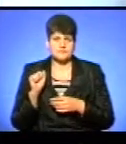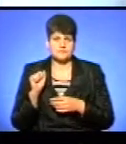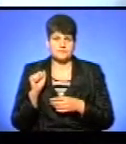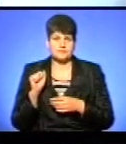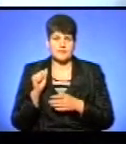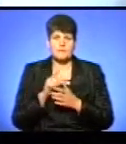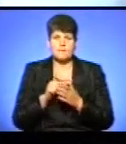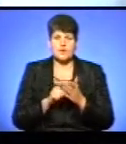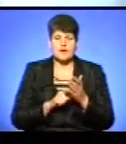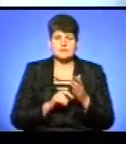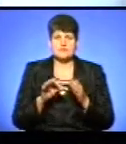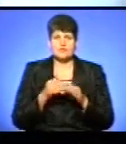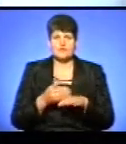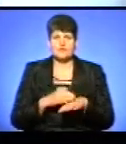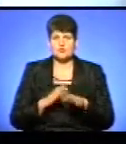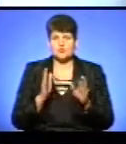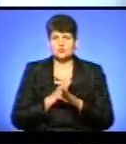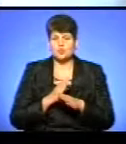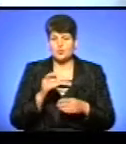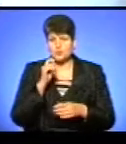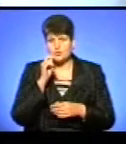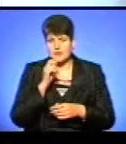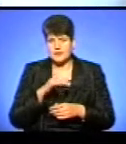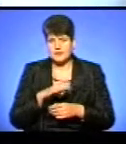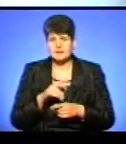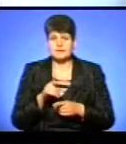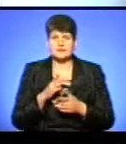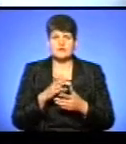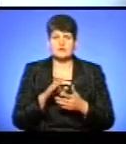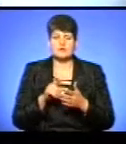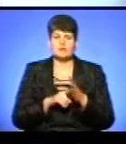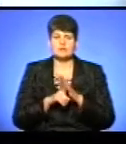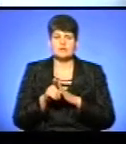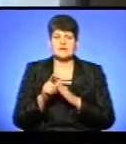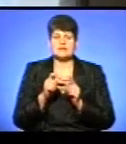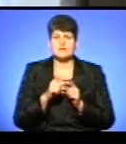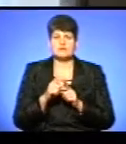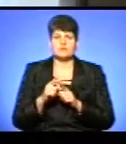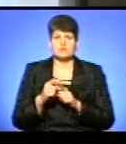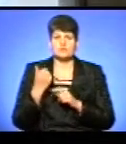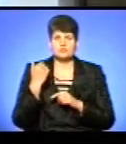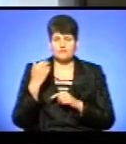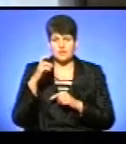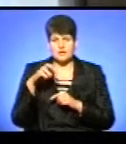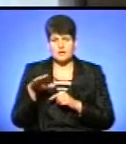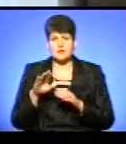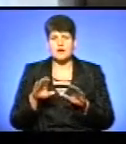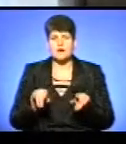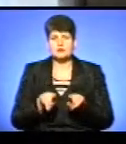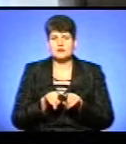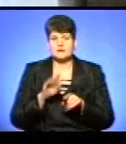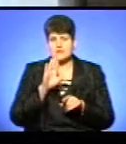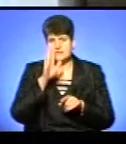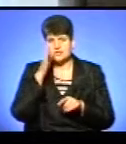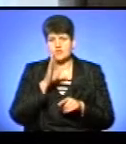«Поезія про важку долю України, там і сама вона починається словами «Твоя країна, мов зраджена дівчина,